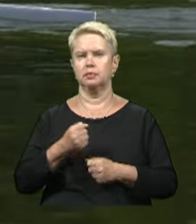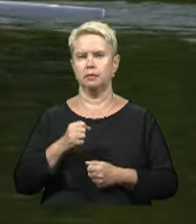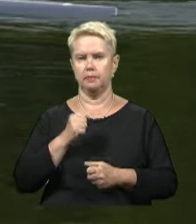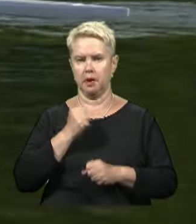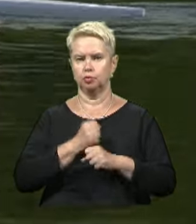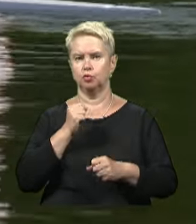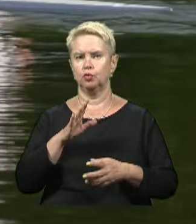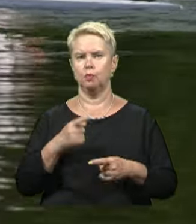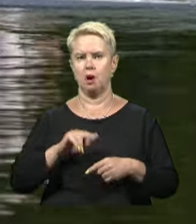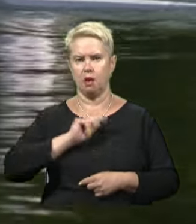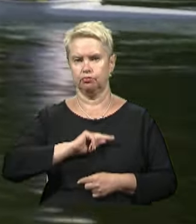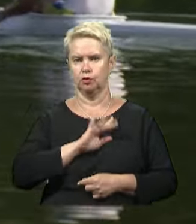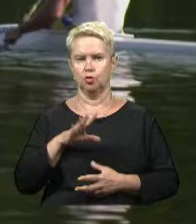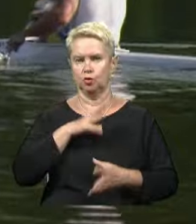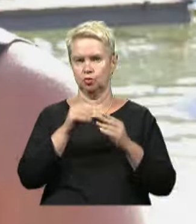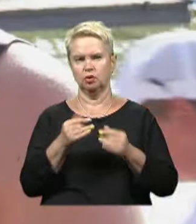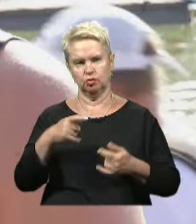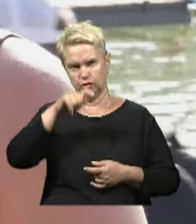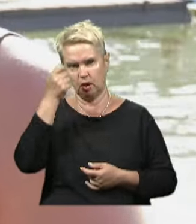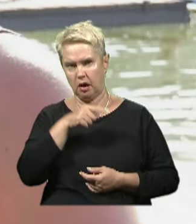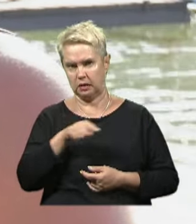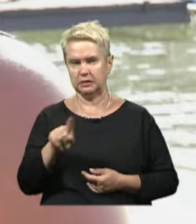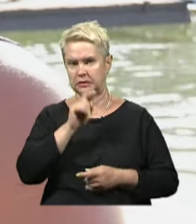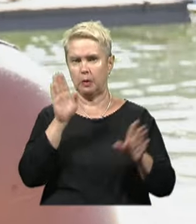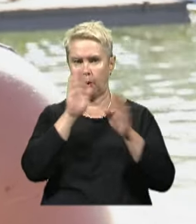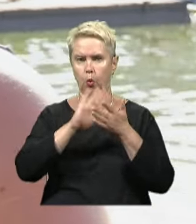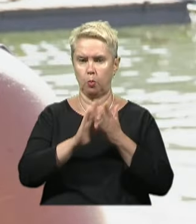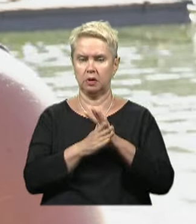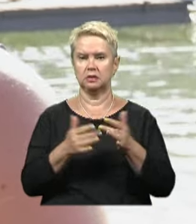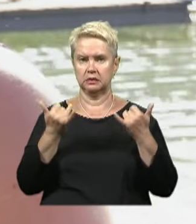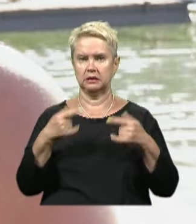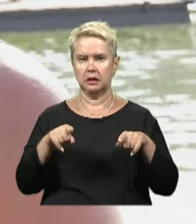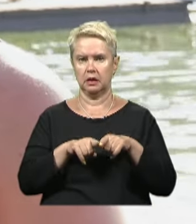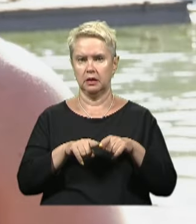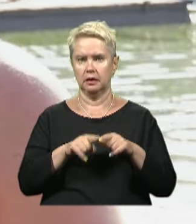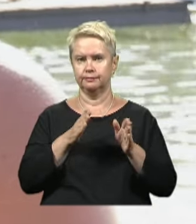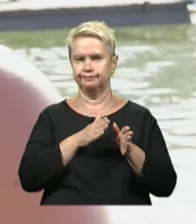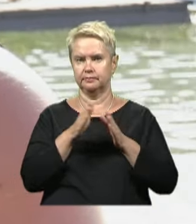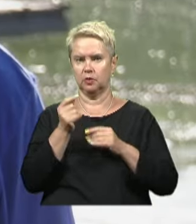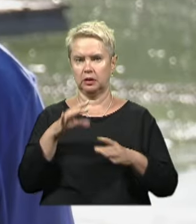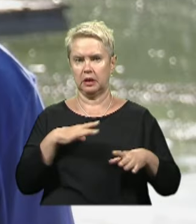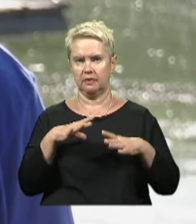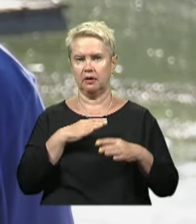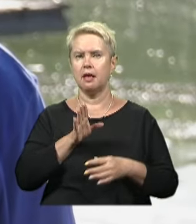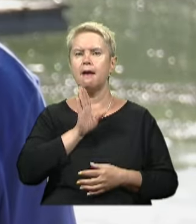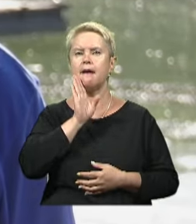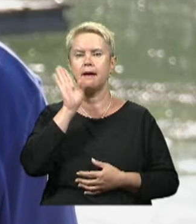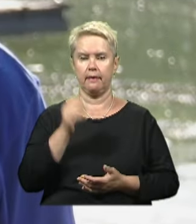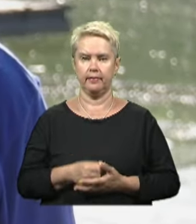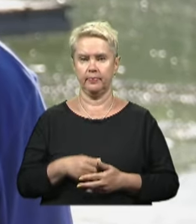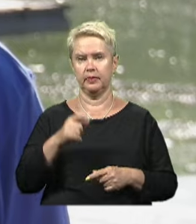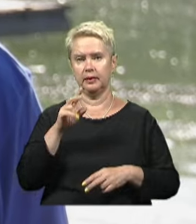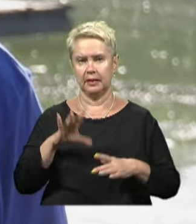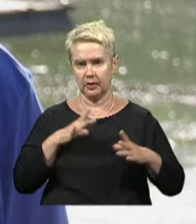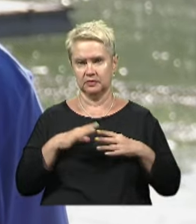З цього тижня дуже-дуже жарко стало, тому із-за погодних умов, так скажімо, ми перенесли собі тренування на ранок. Тренуємося у рідному